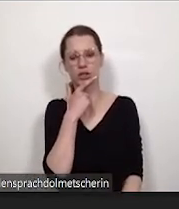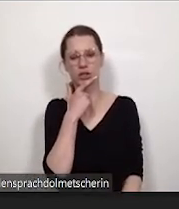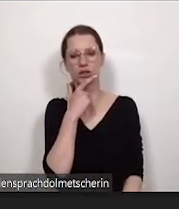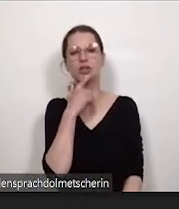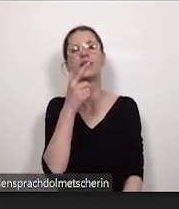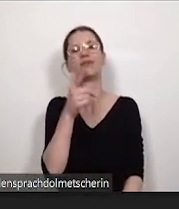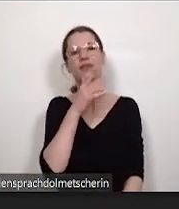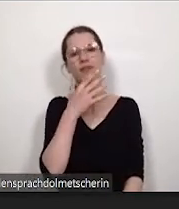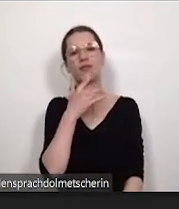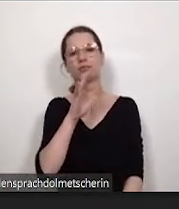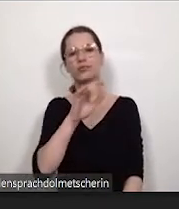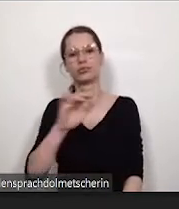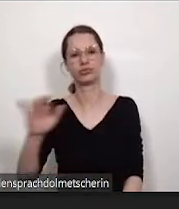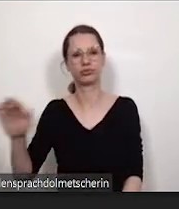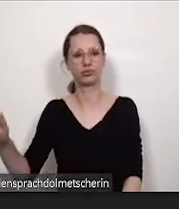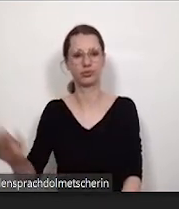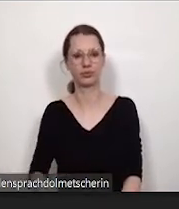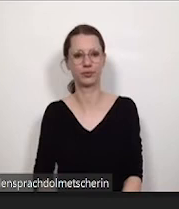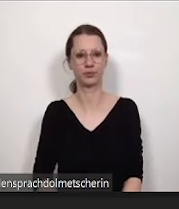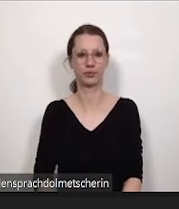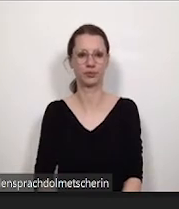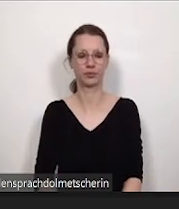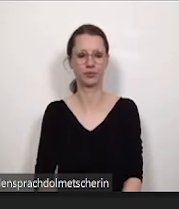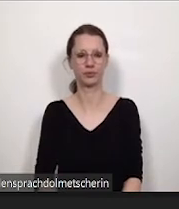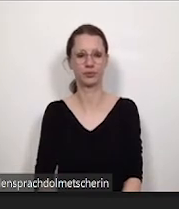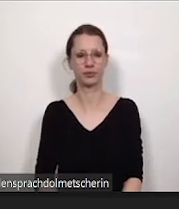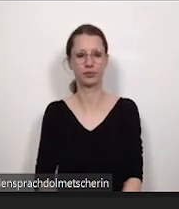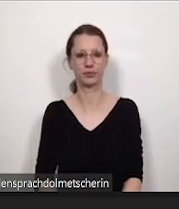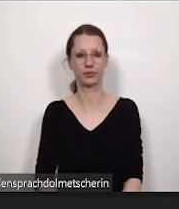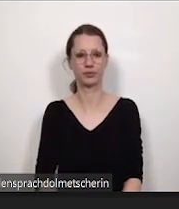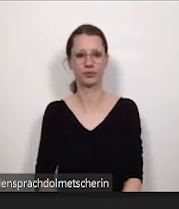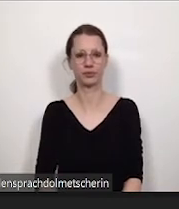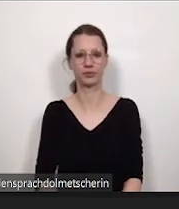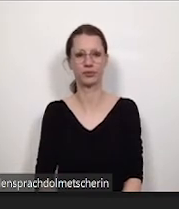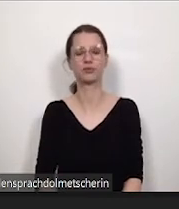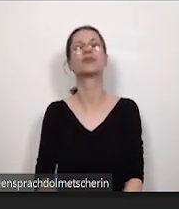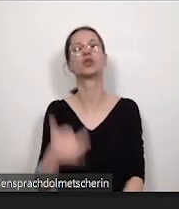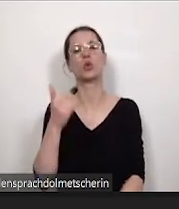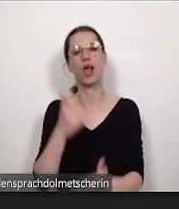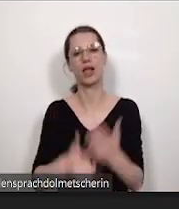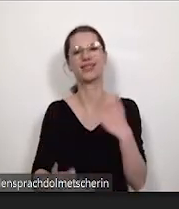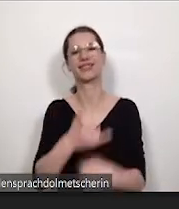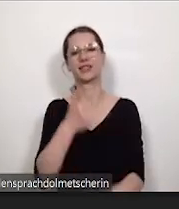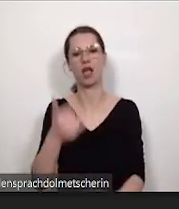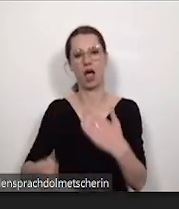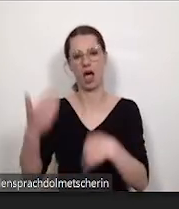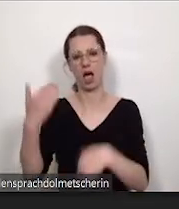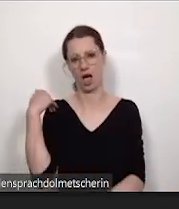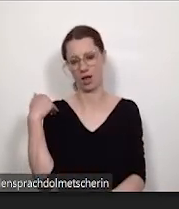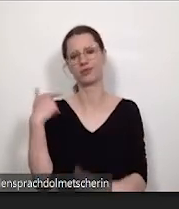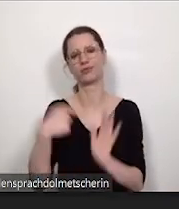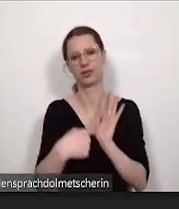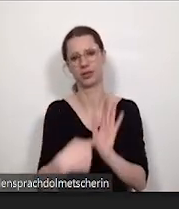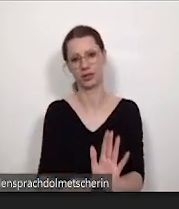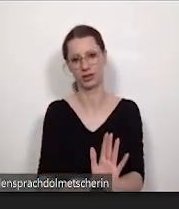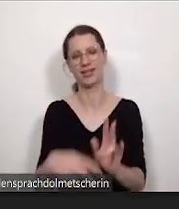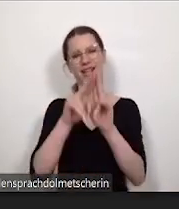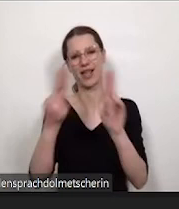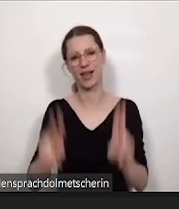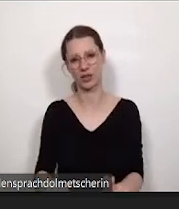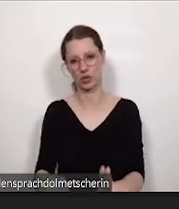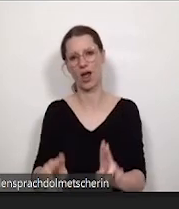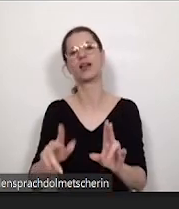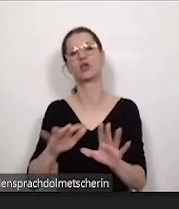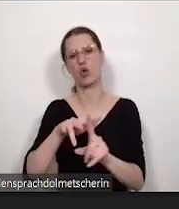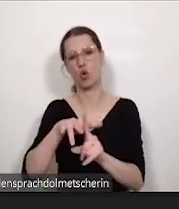Awareness of Visual Impairments. Die sind beide letztes Jahr erschienen, auch im internationalen Kontext